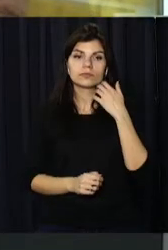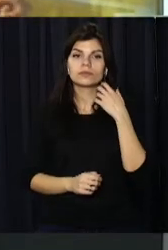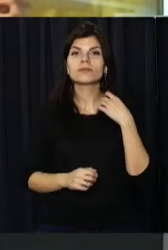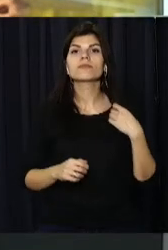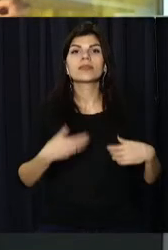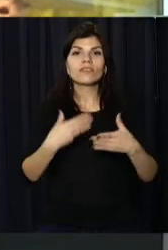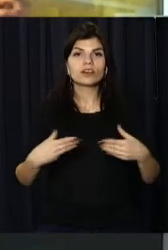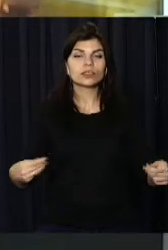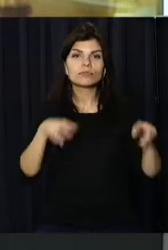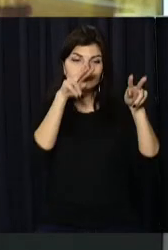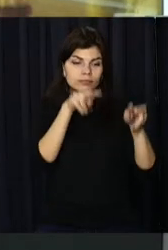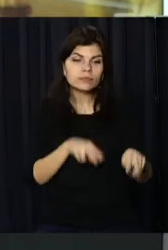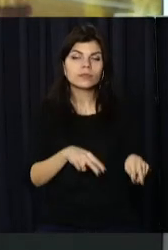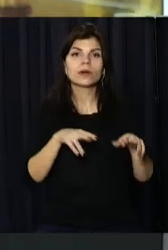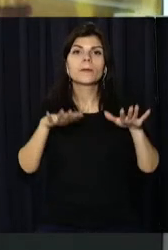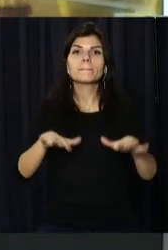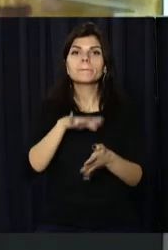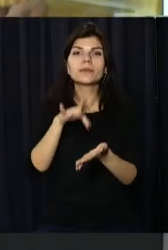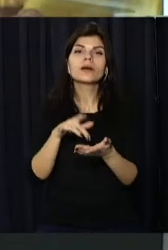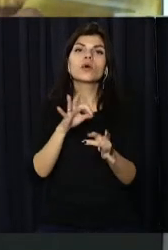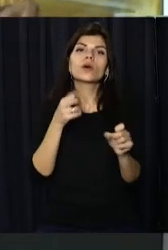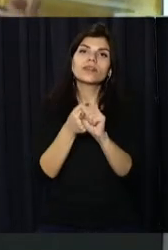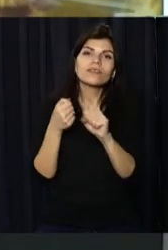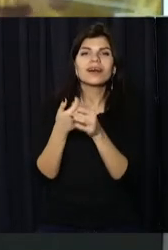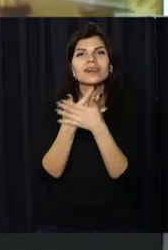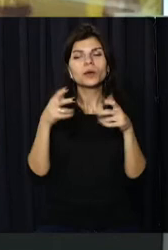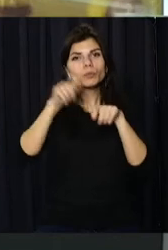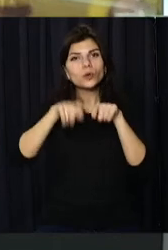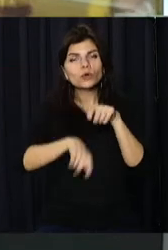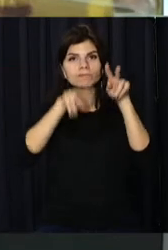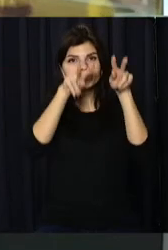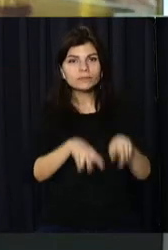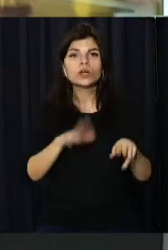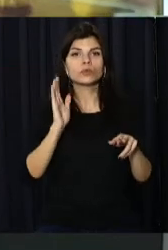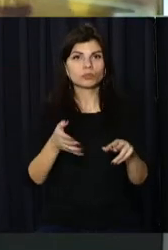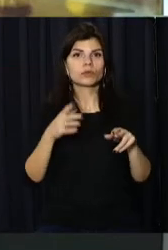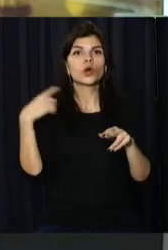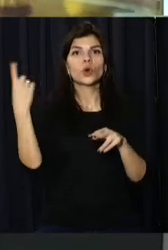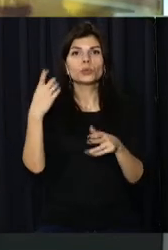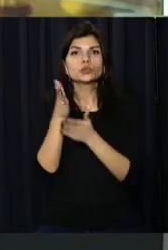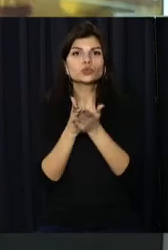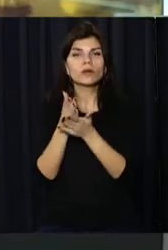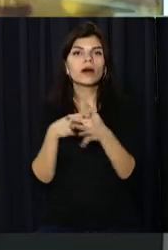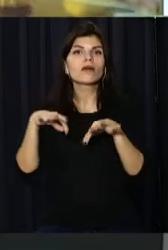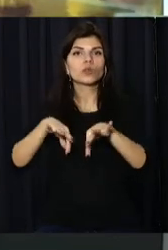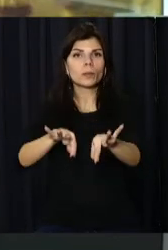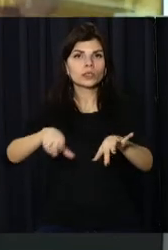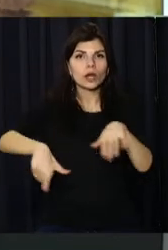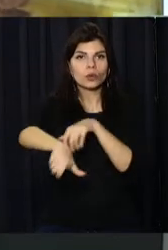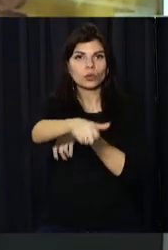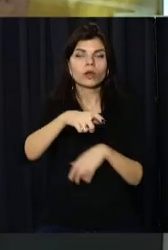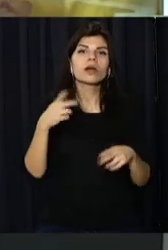Весняний моніторинг місць концентрації ДТП проведуть на Дніпропетровщині. Про це повідомили в обласній службі автомобільних доріг.